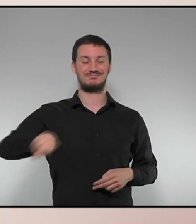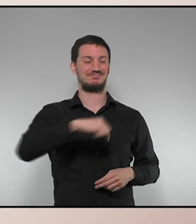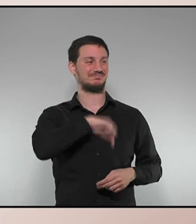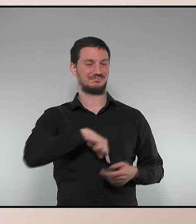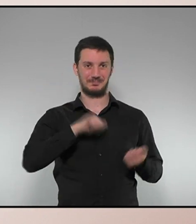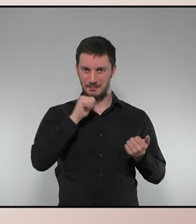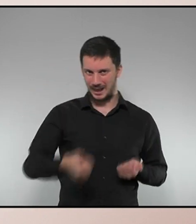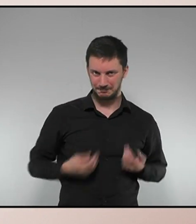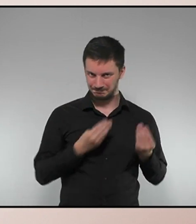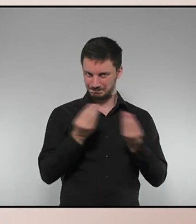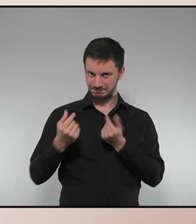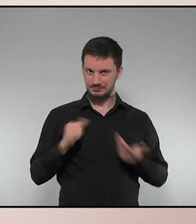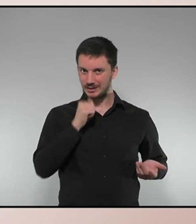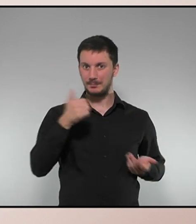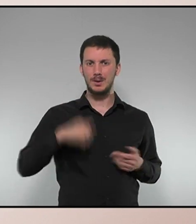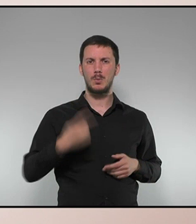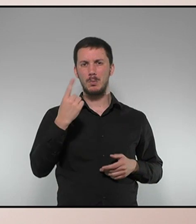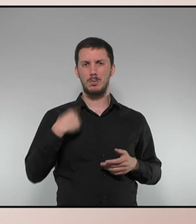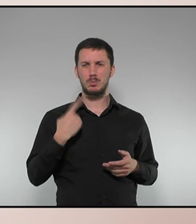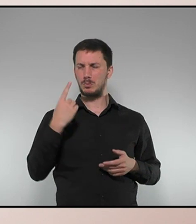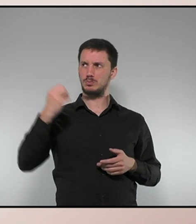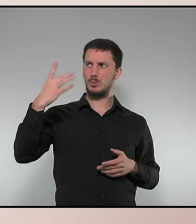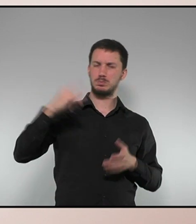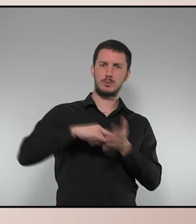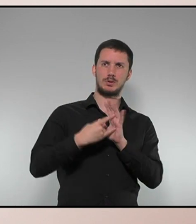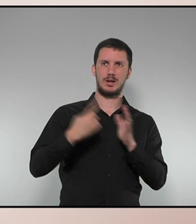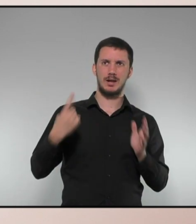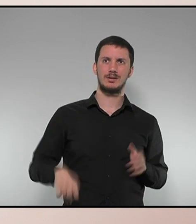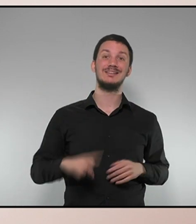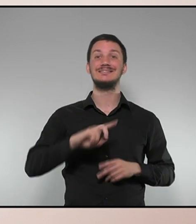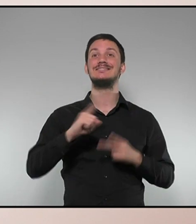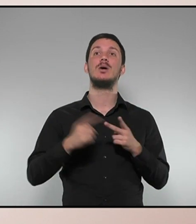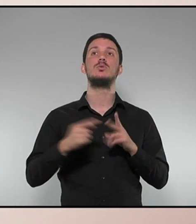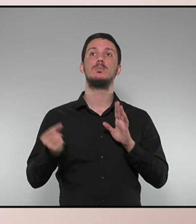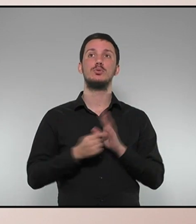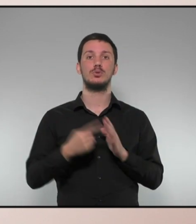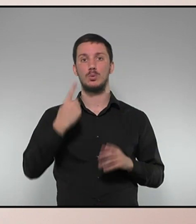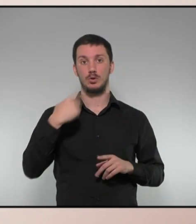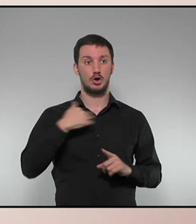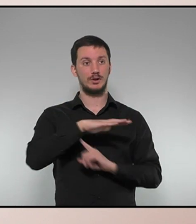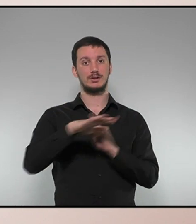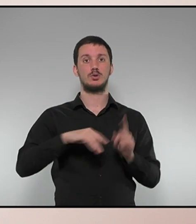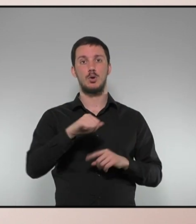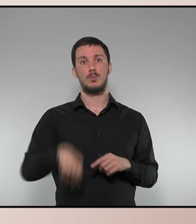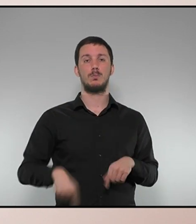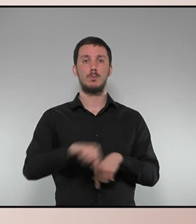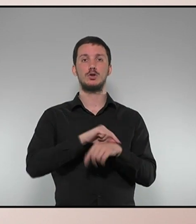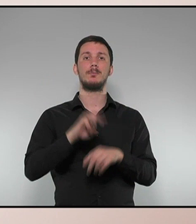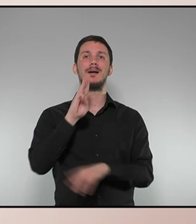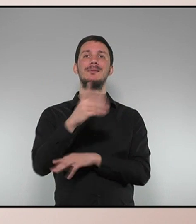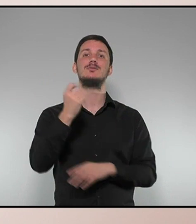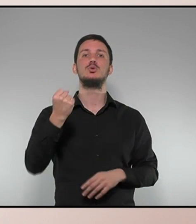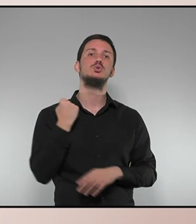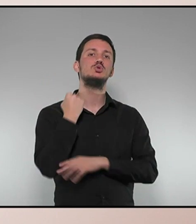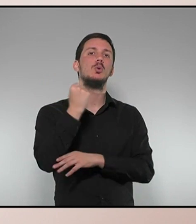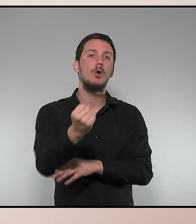rumb, una orientació, un projecte. Cabe en segon lloc en un context de política parlamentària com el nostre suport